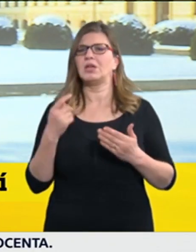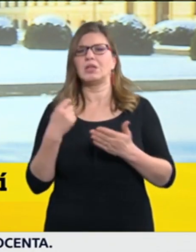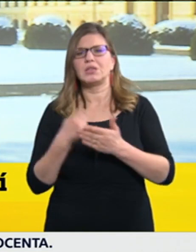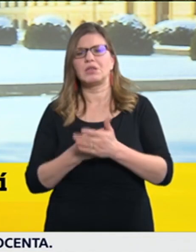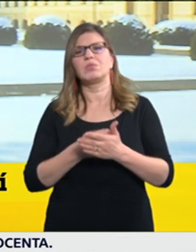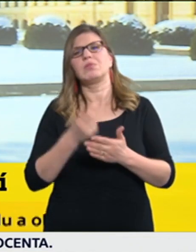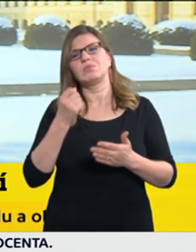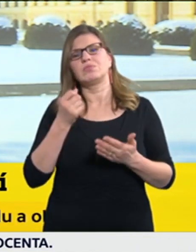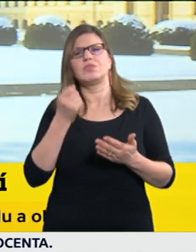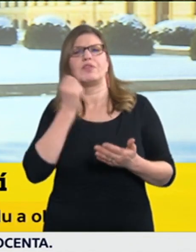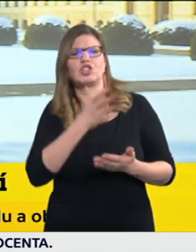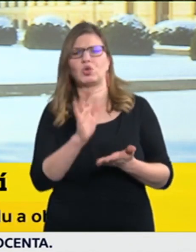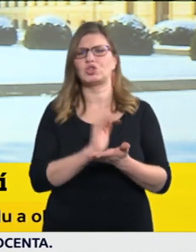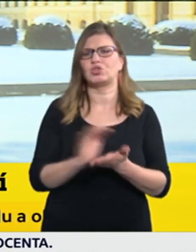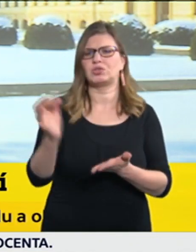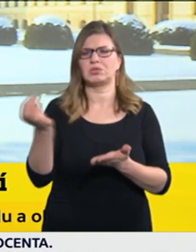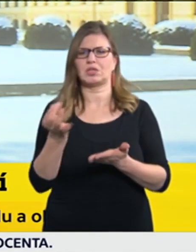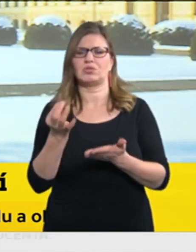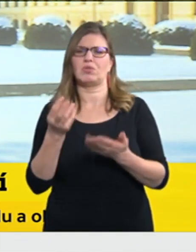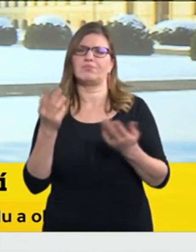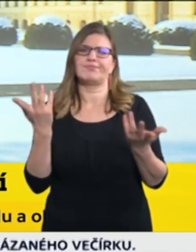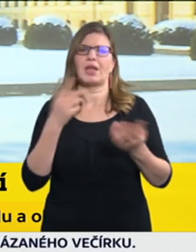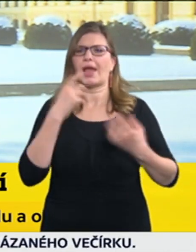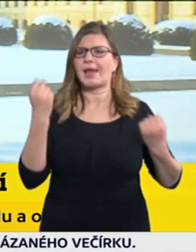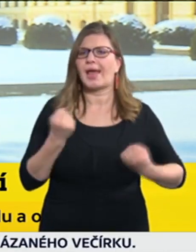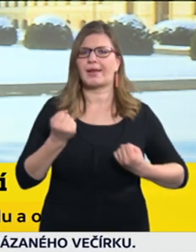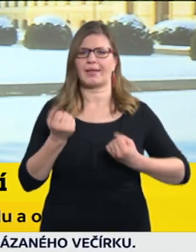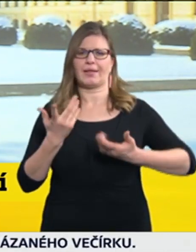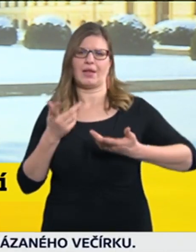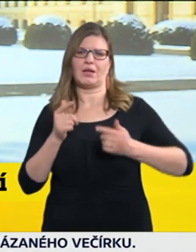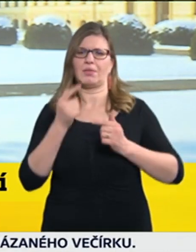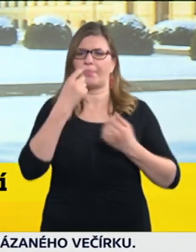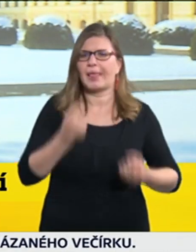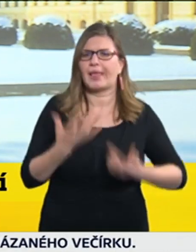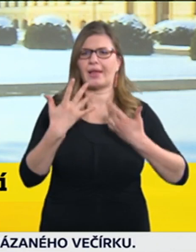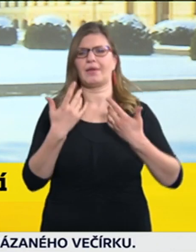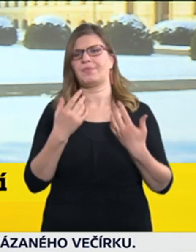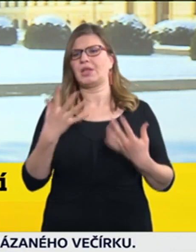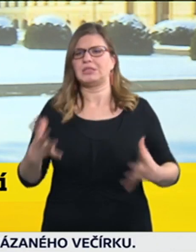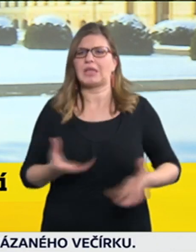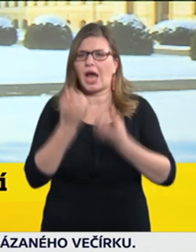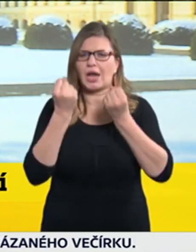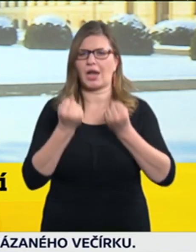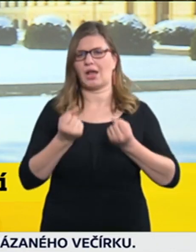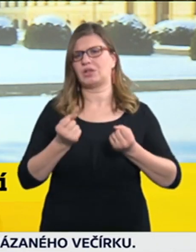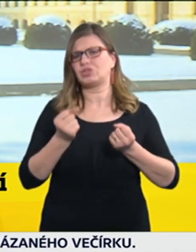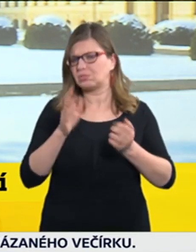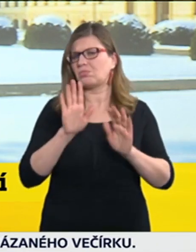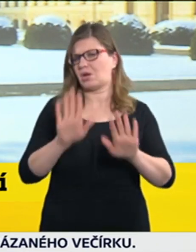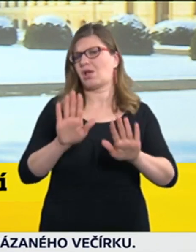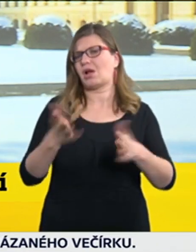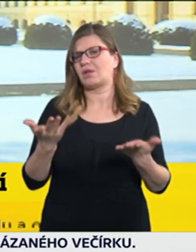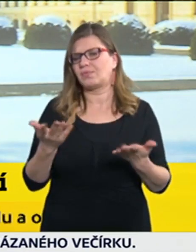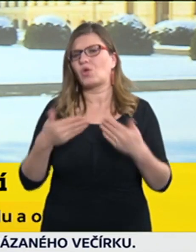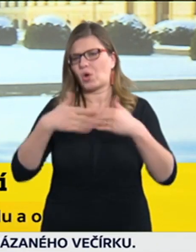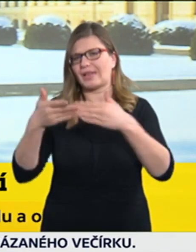smyslu kritické infrastruktury, energetiky, integrovaného záchraného systému a podobně. To znamená, pro veřejnost